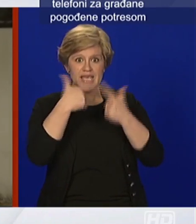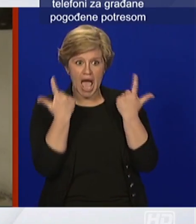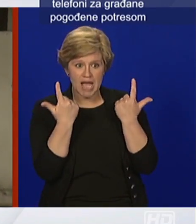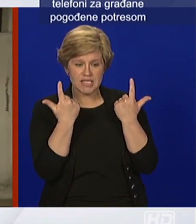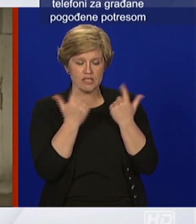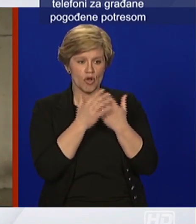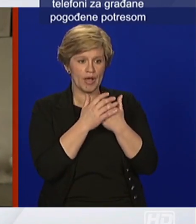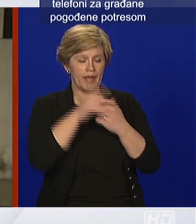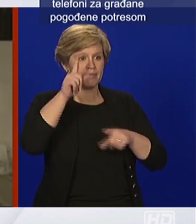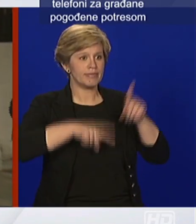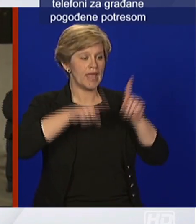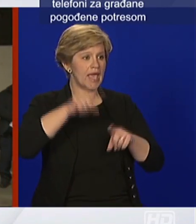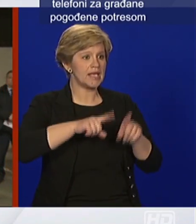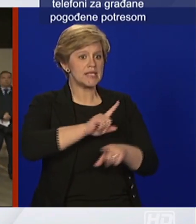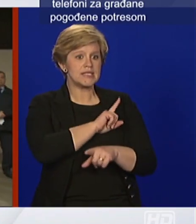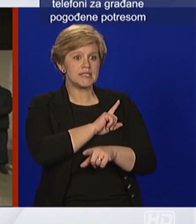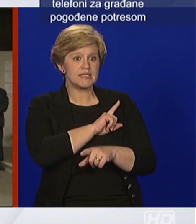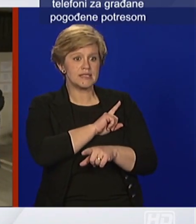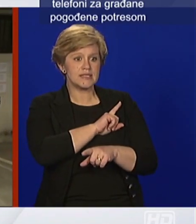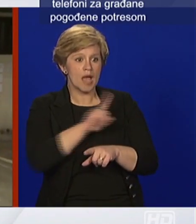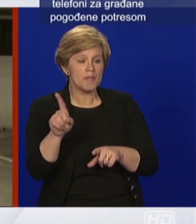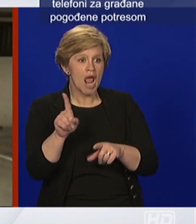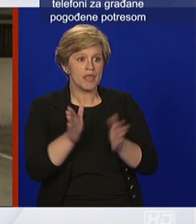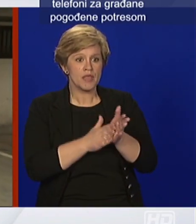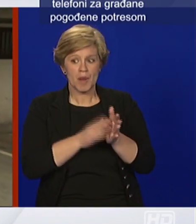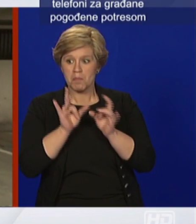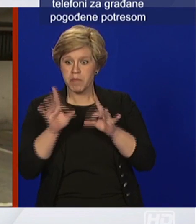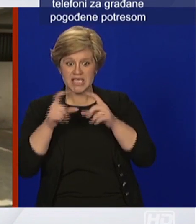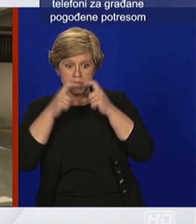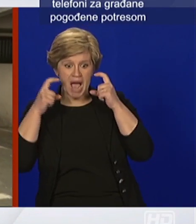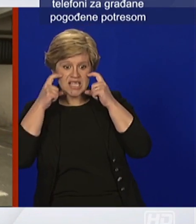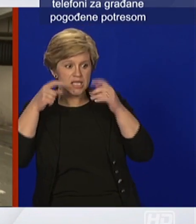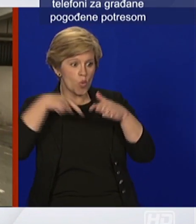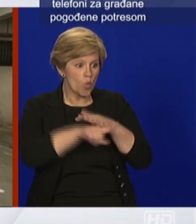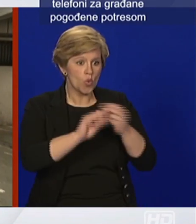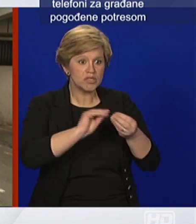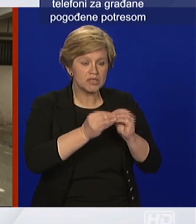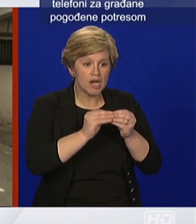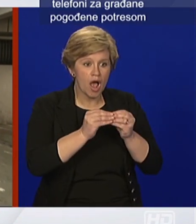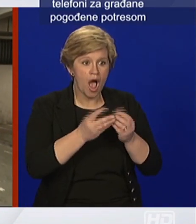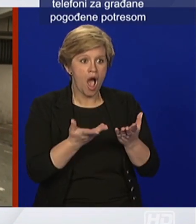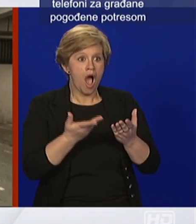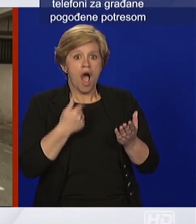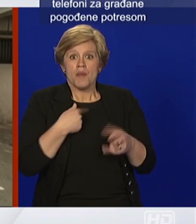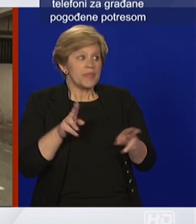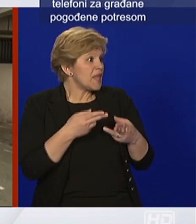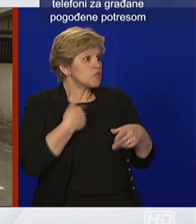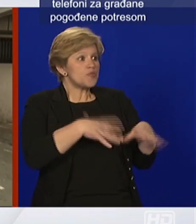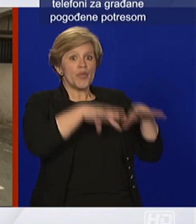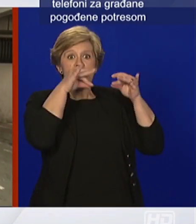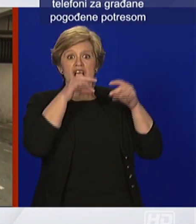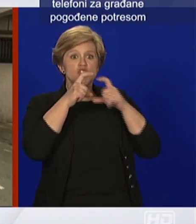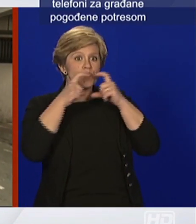neki zabranjuju da ljudi bez maske uopće uđu u trgovine, a maske se ne mogu nabaviti jer je velika